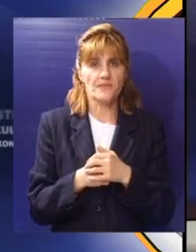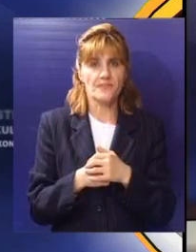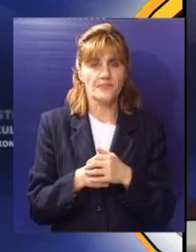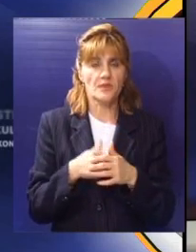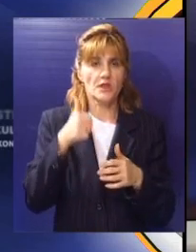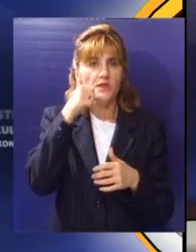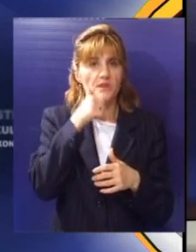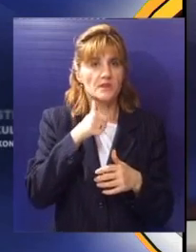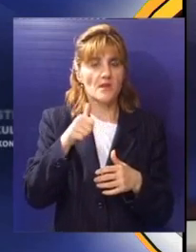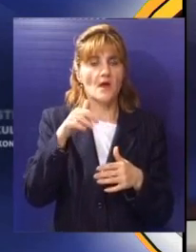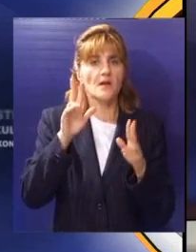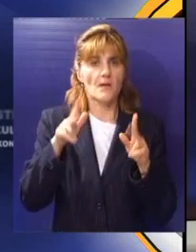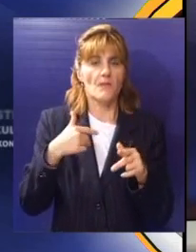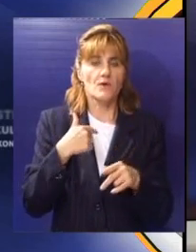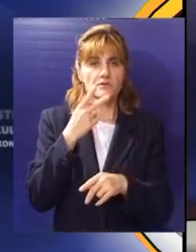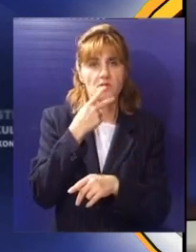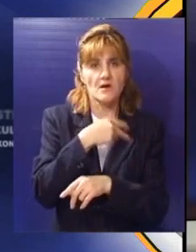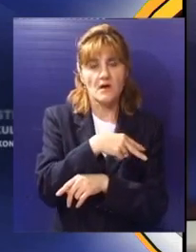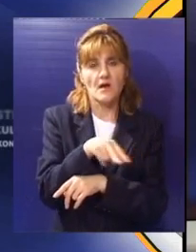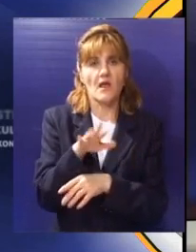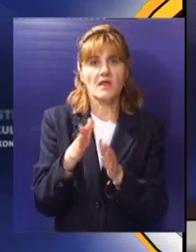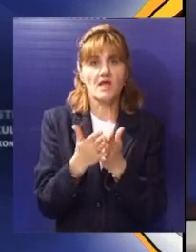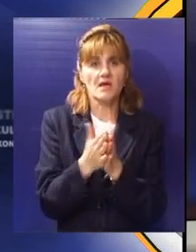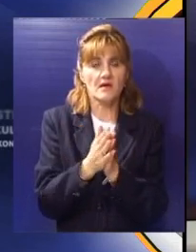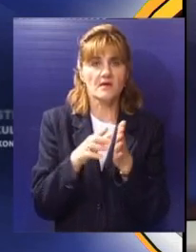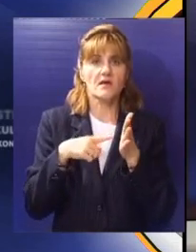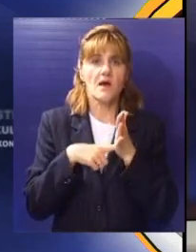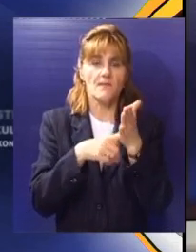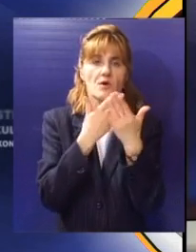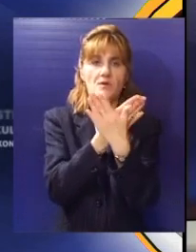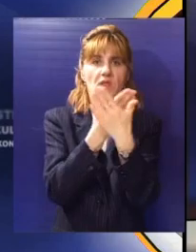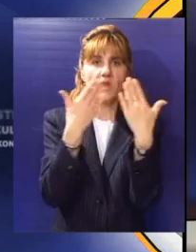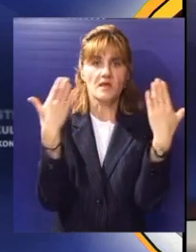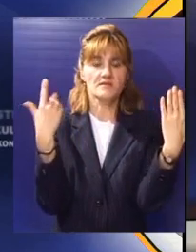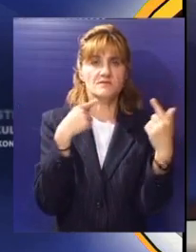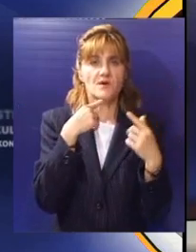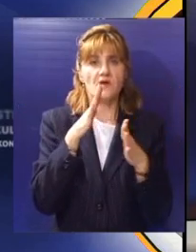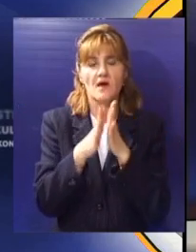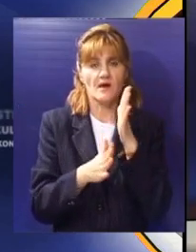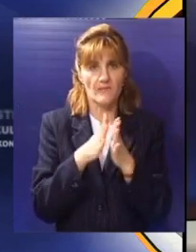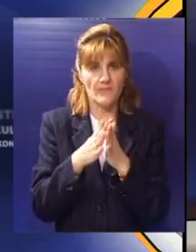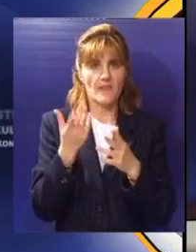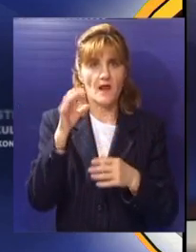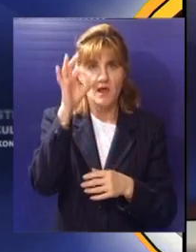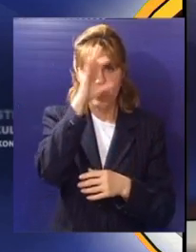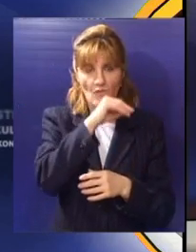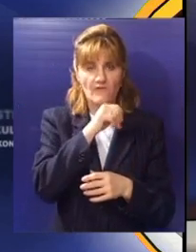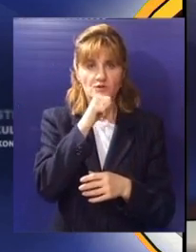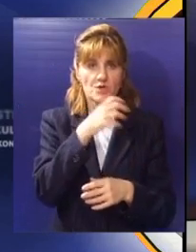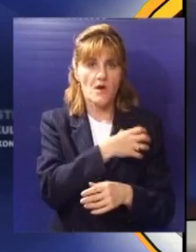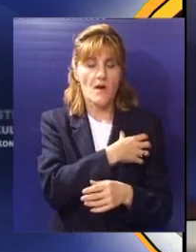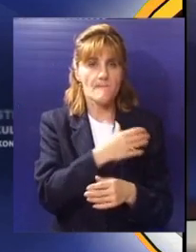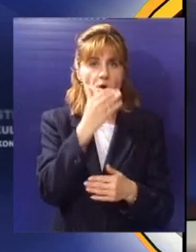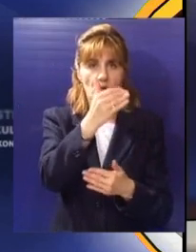Tokom dana posetioci će moći da prate promocije knjiga i izložbe kao i da učestvuju u debatama, dok je veče rezervisano za